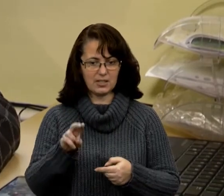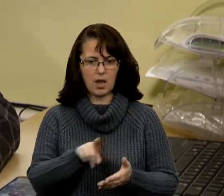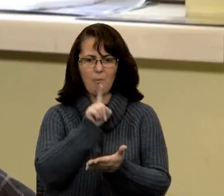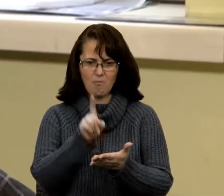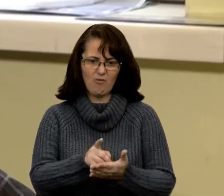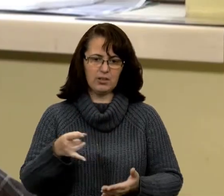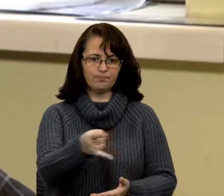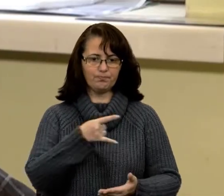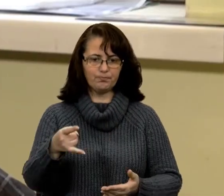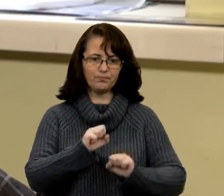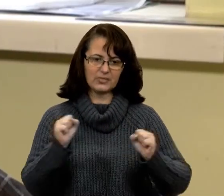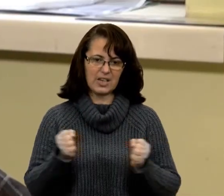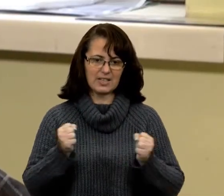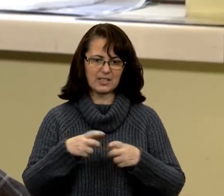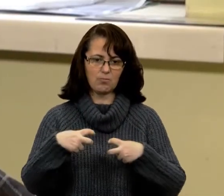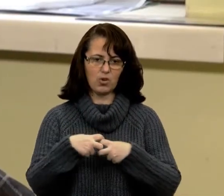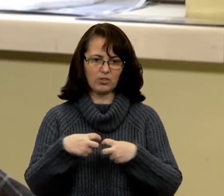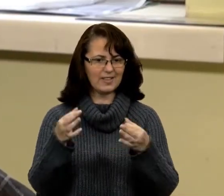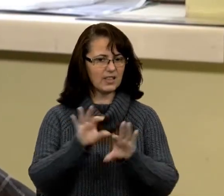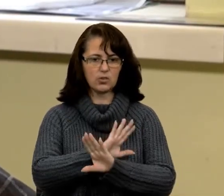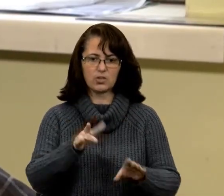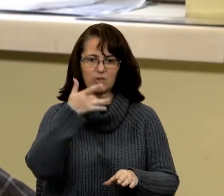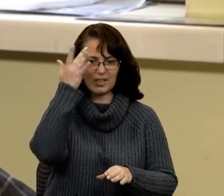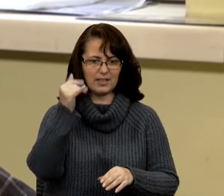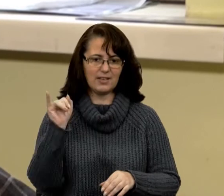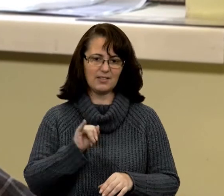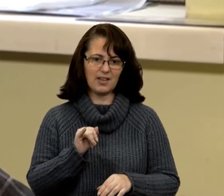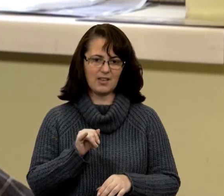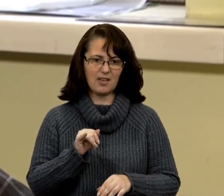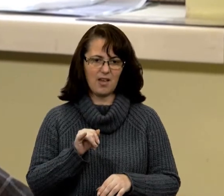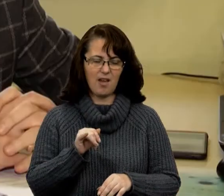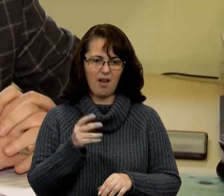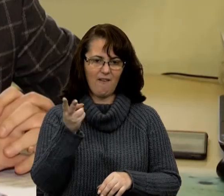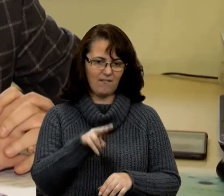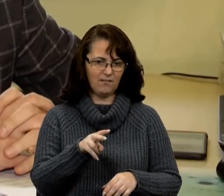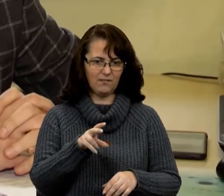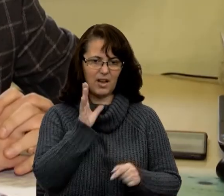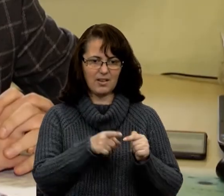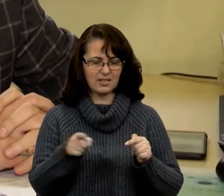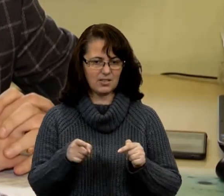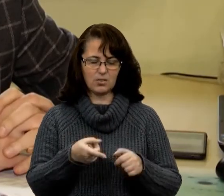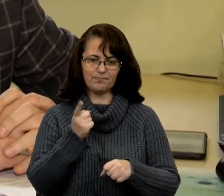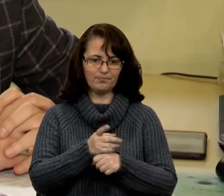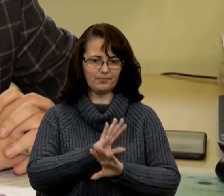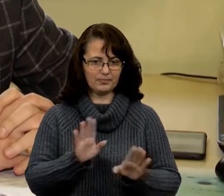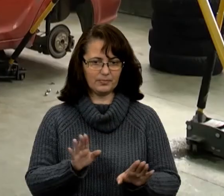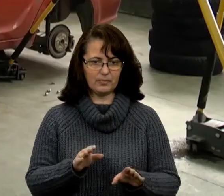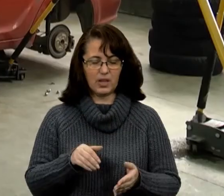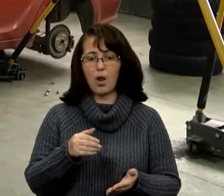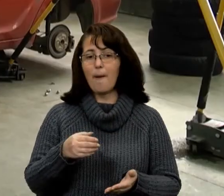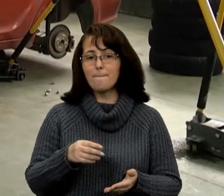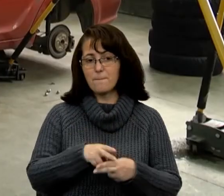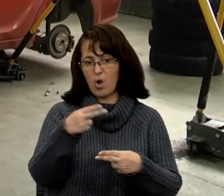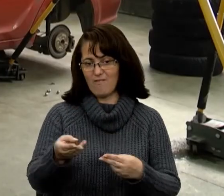резина. Не дозволяється літня всесезонка категорично. Показкою 100% буде відмова.